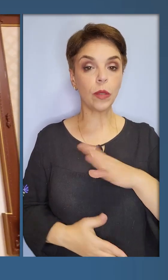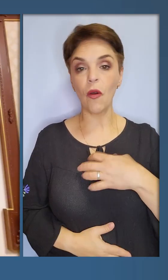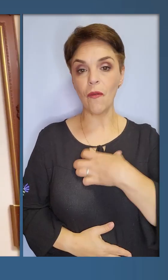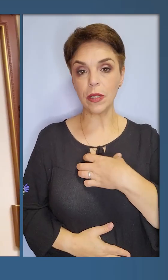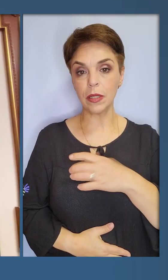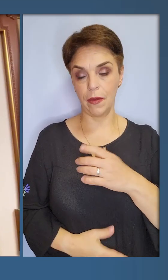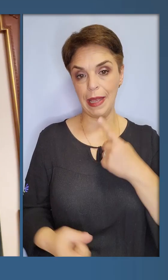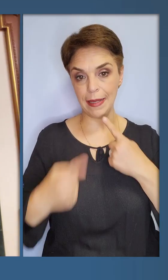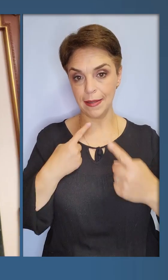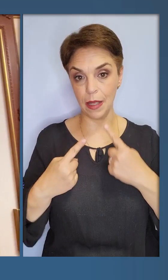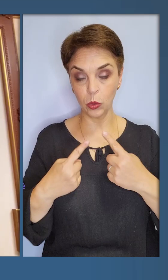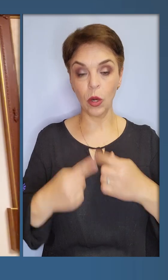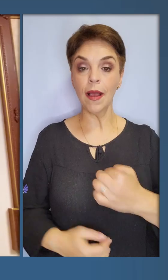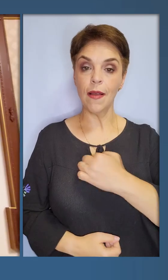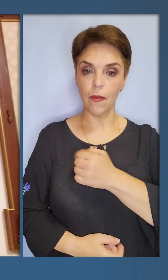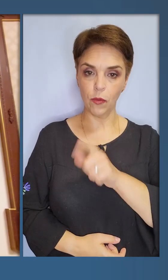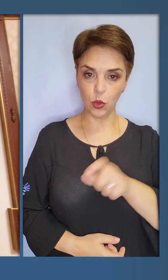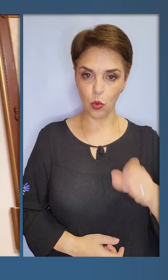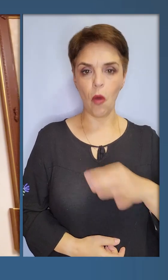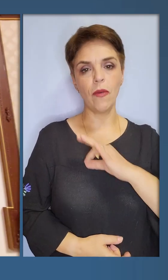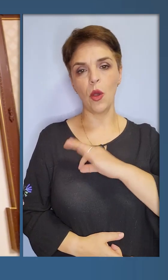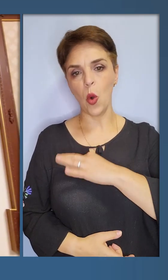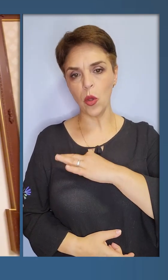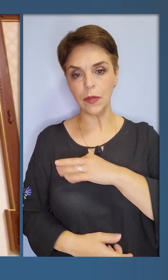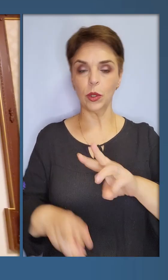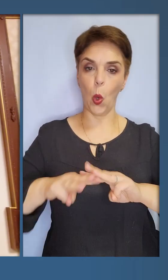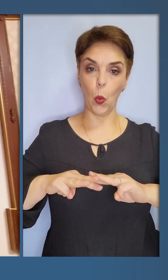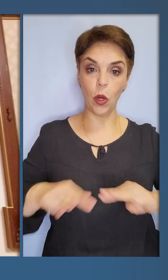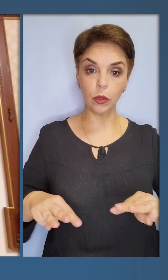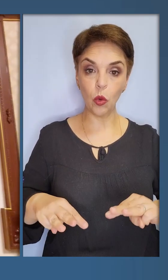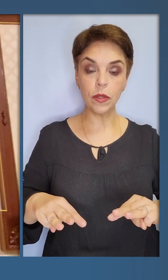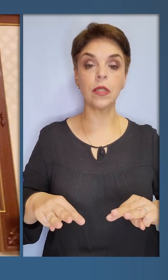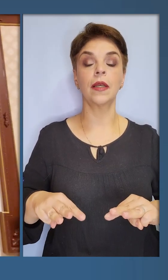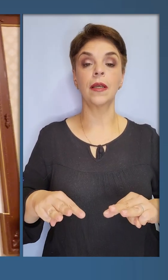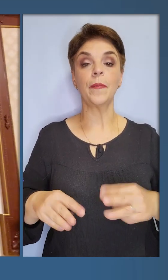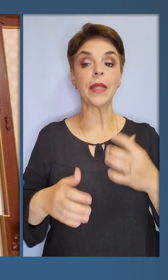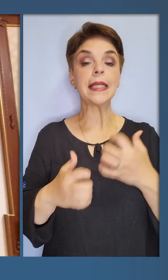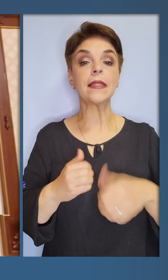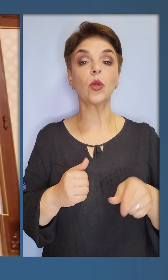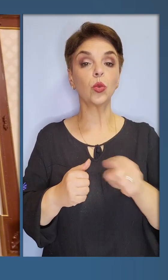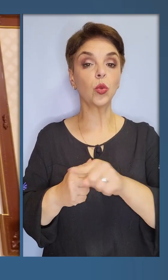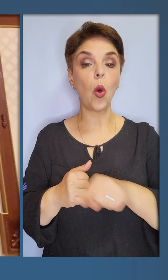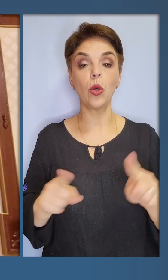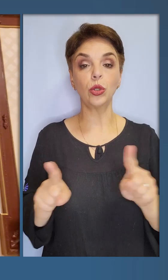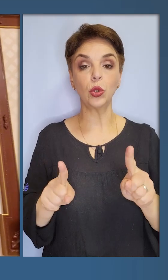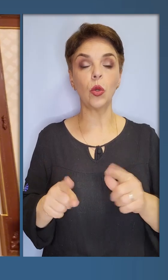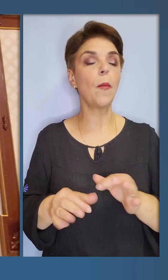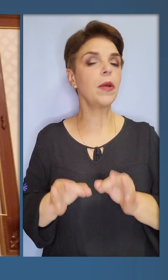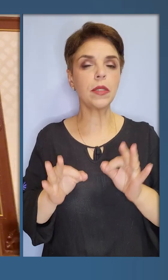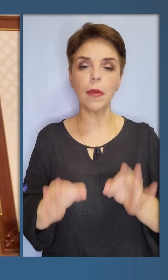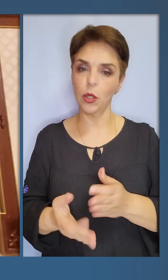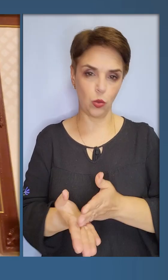був важливий селектор, військові, розвідка, урядовці. Серед того, що